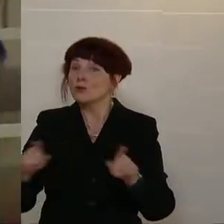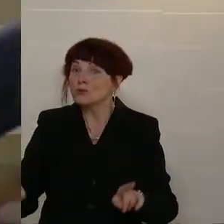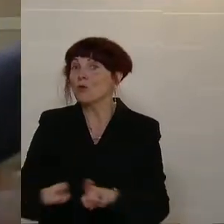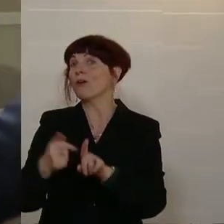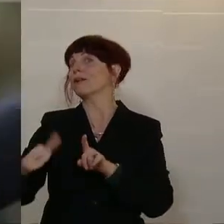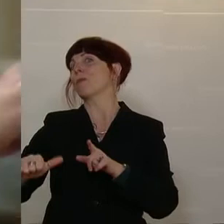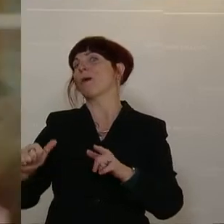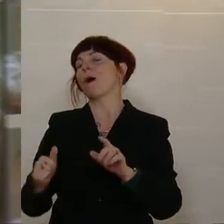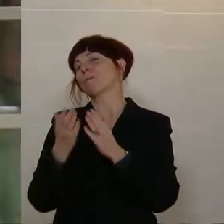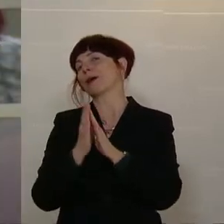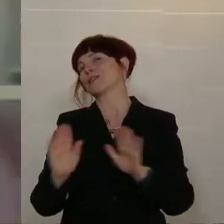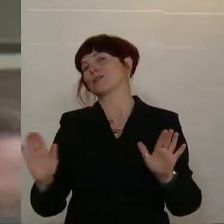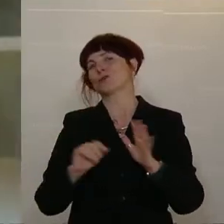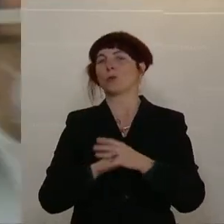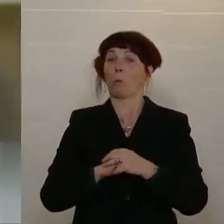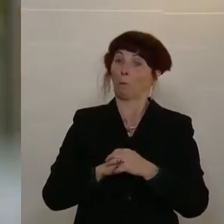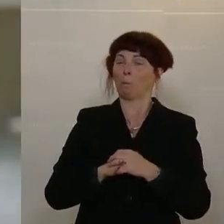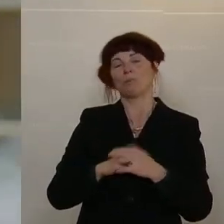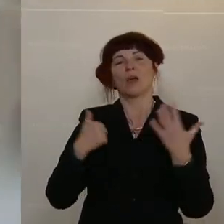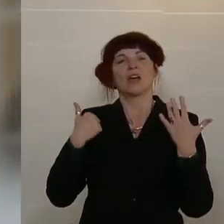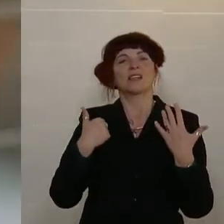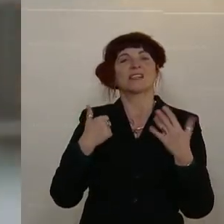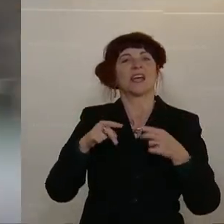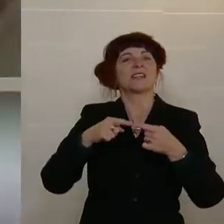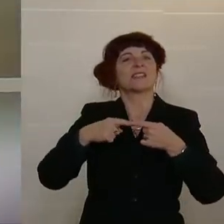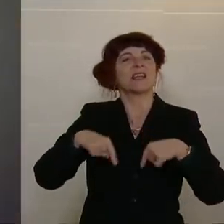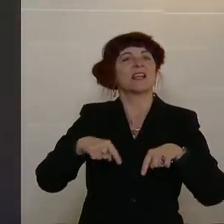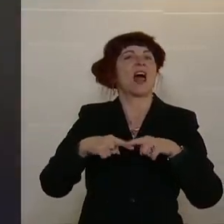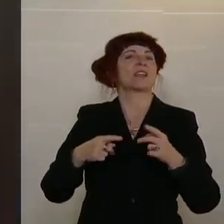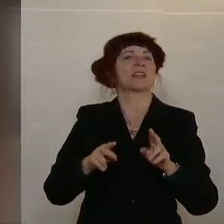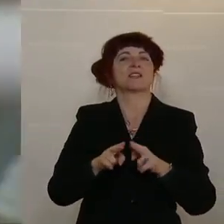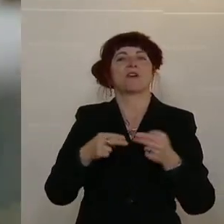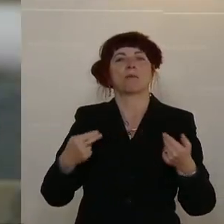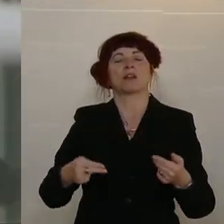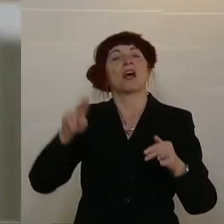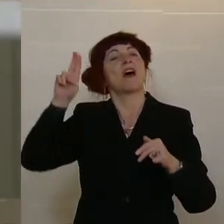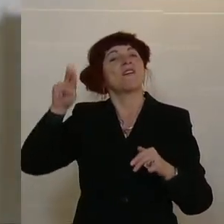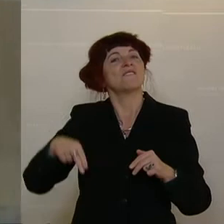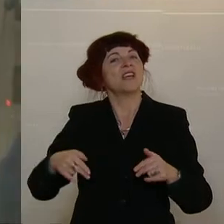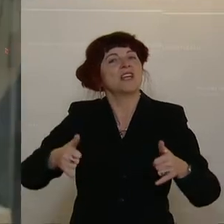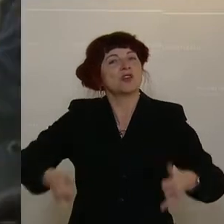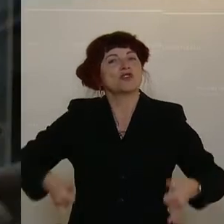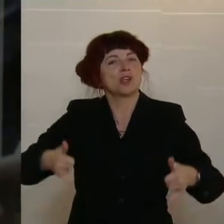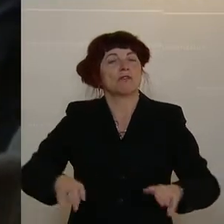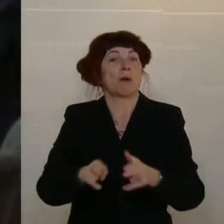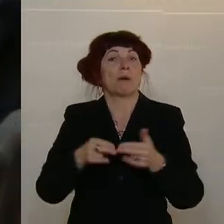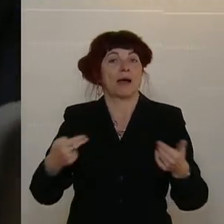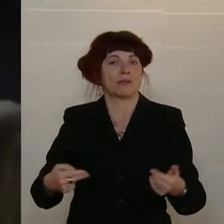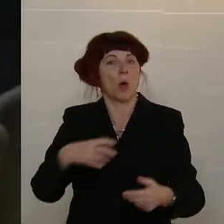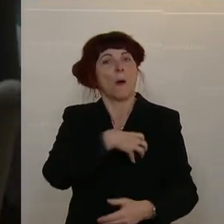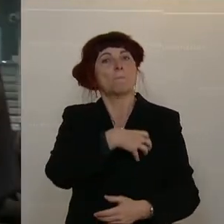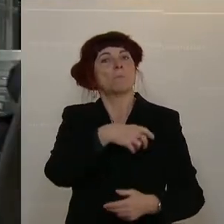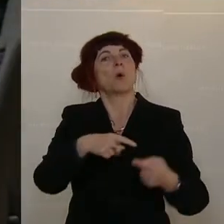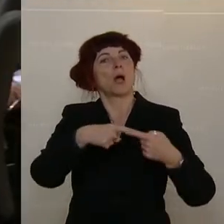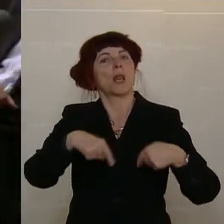sechs Landesverbände, nämlich der Wiener Skiverband und der Burgenländische Skiverband, waren da sicher ganz